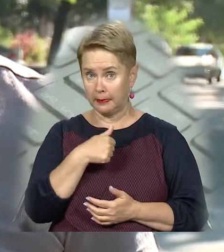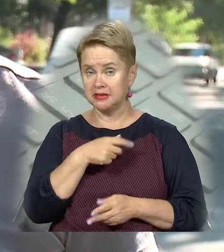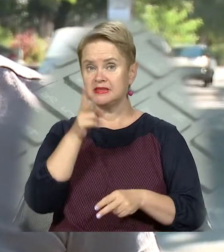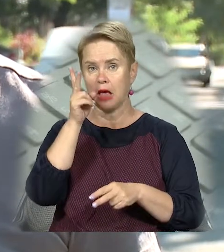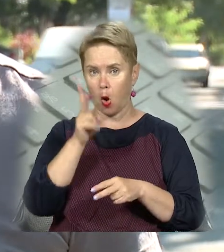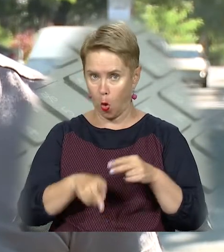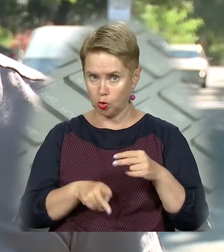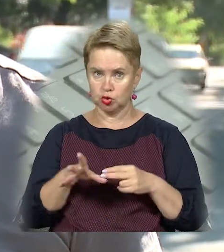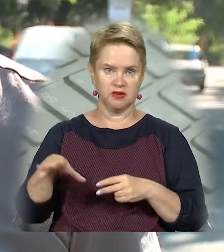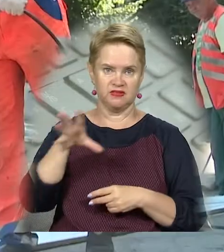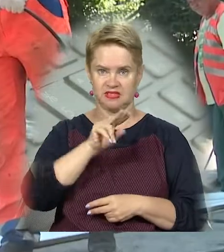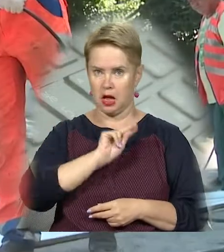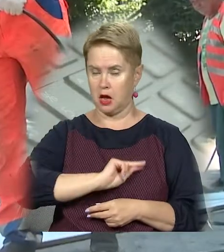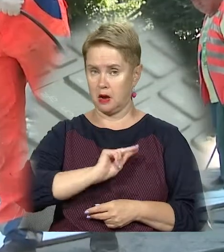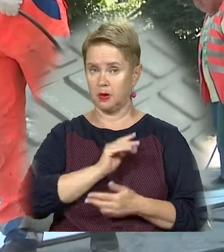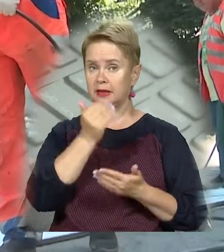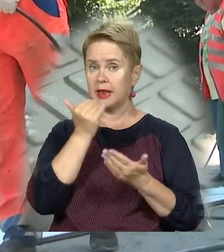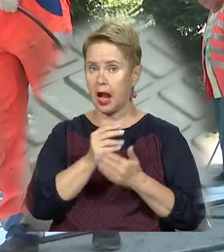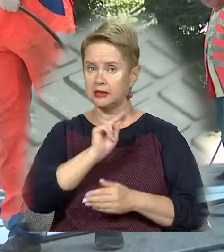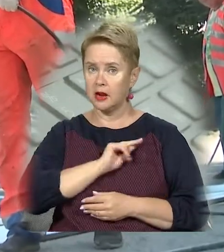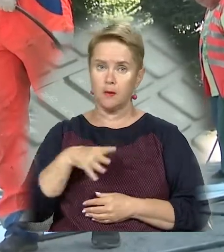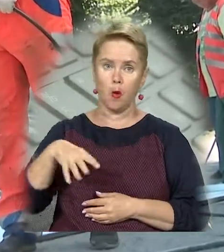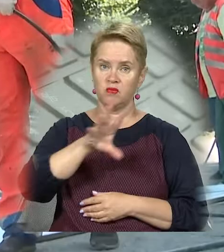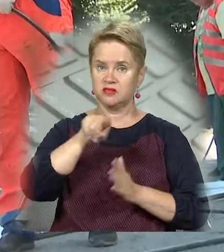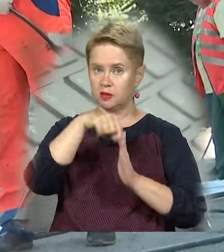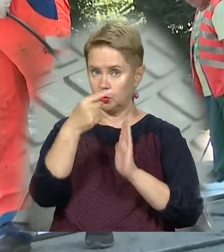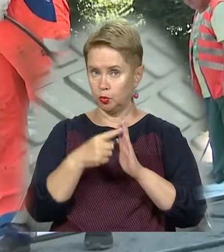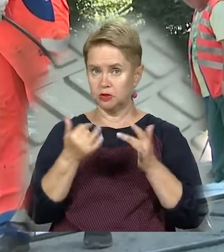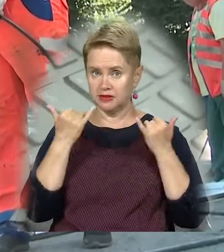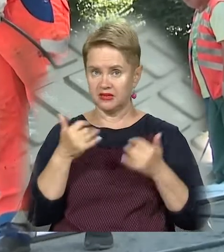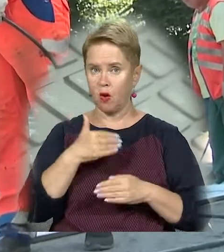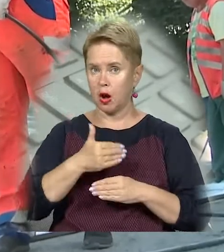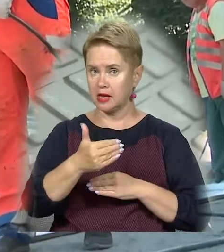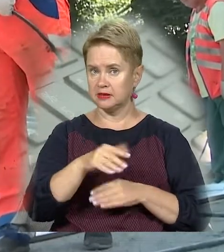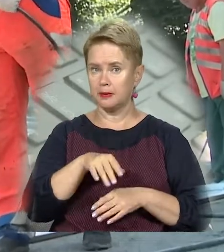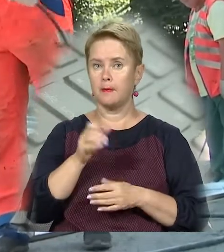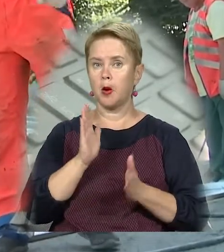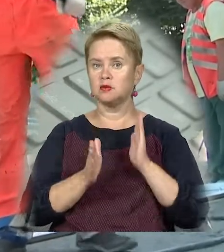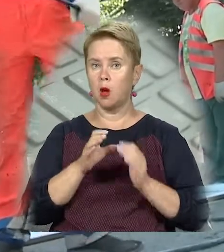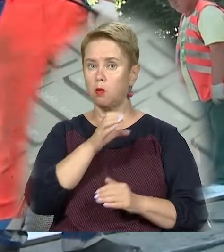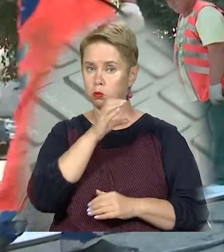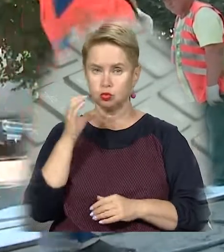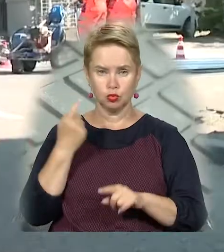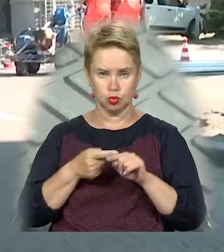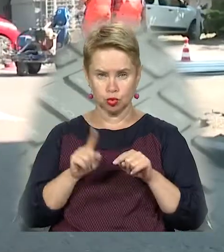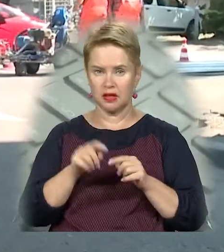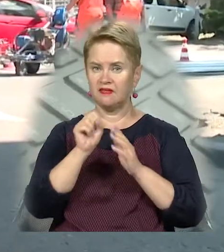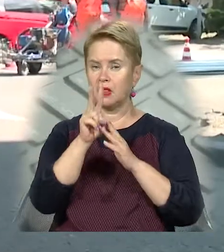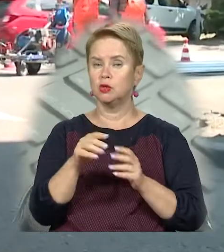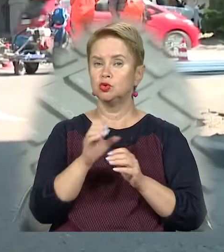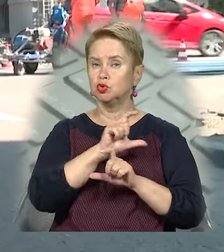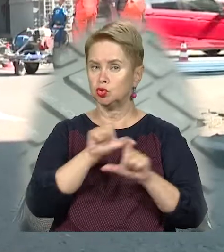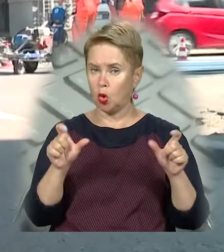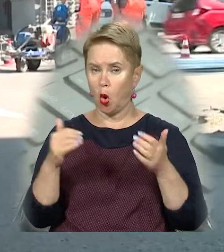закінчимо всі роботи. Наразі роботи йдуть по всьому місту. Сьогодні розмітку нанесли на проспекті Пушкіна біля 12-ї